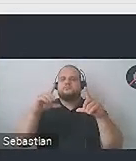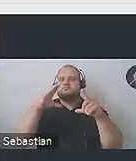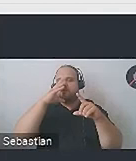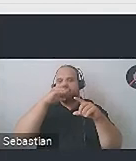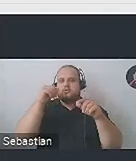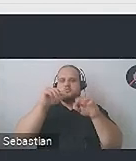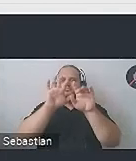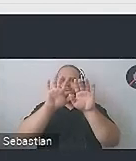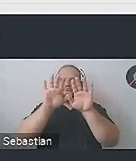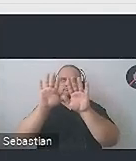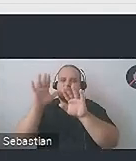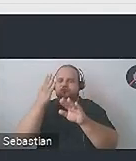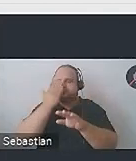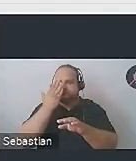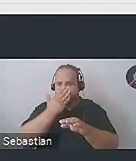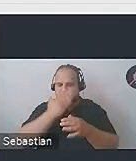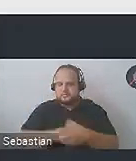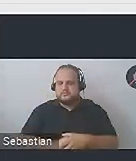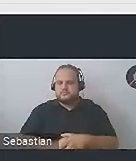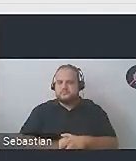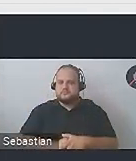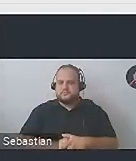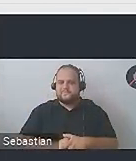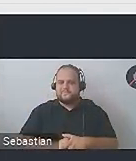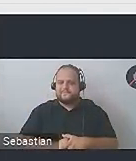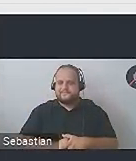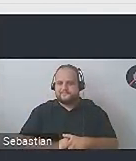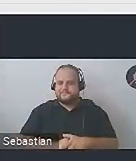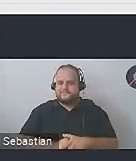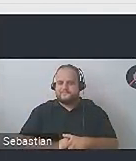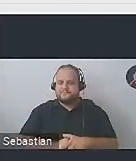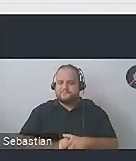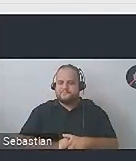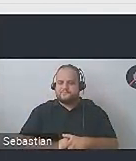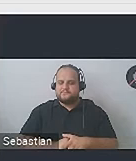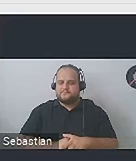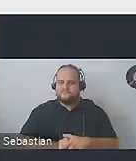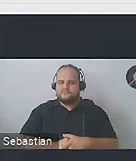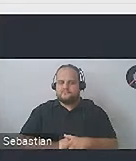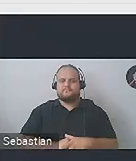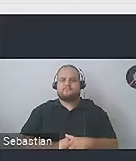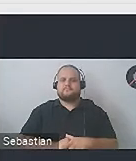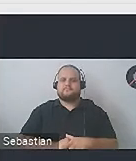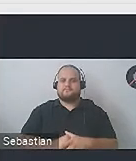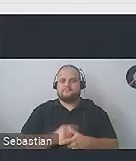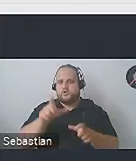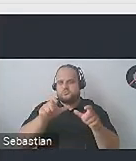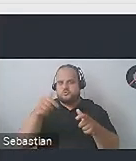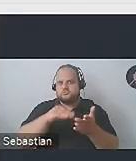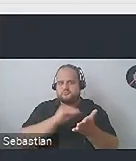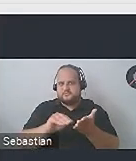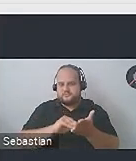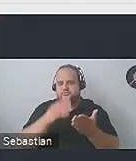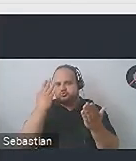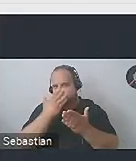oni będą mogli potem przeczytać te brajlowskie symbole i taka osoba może dzięki temu pisać i